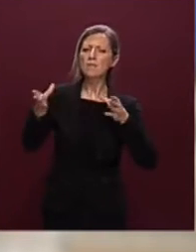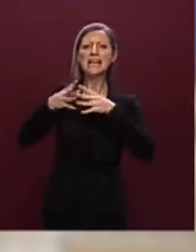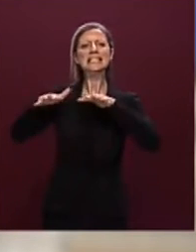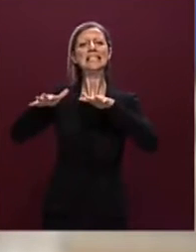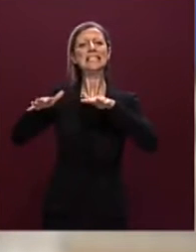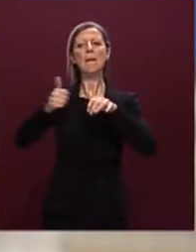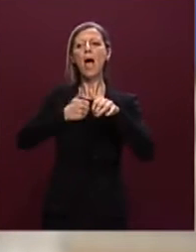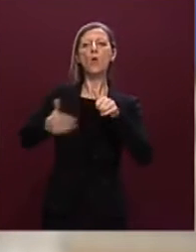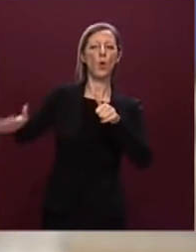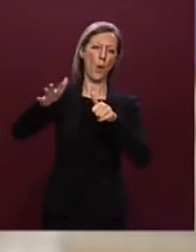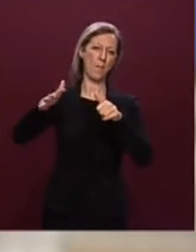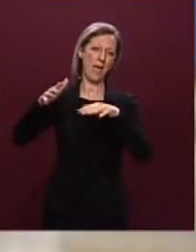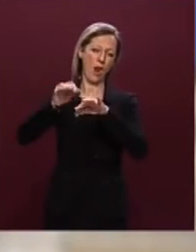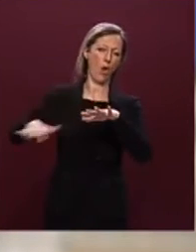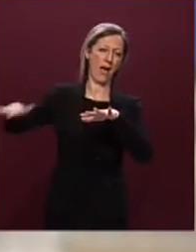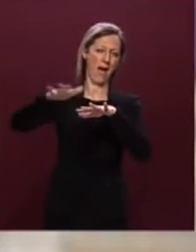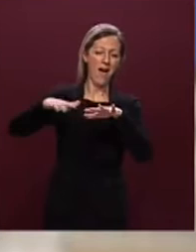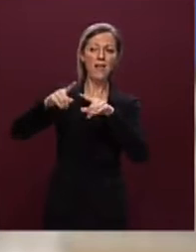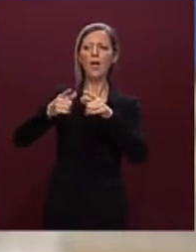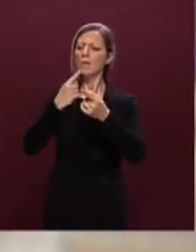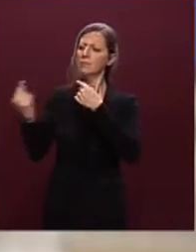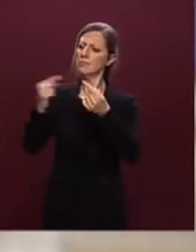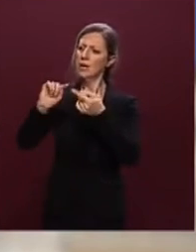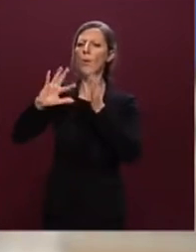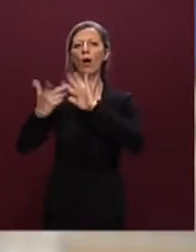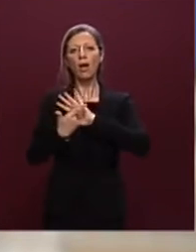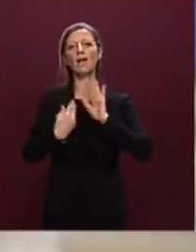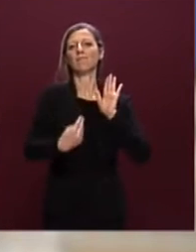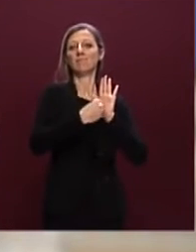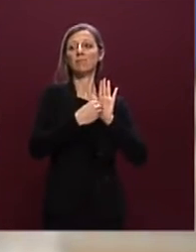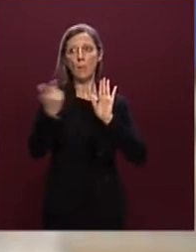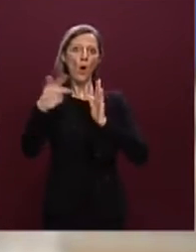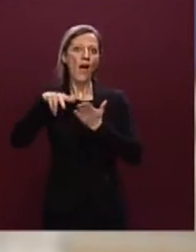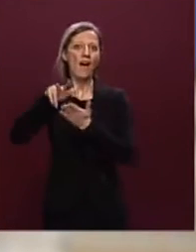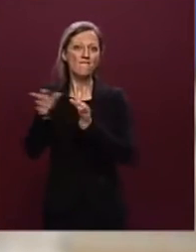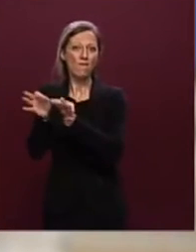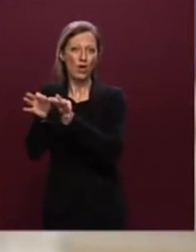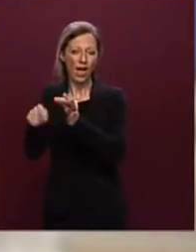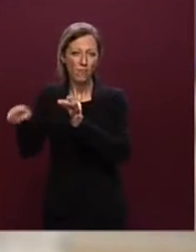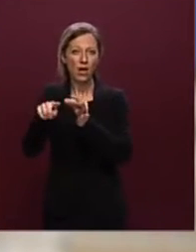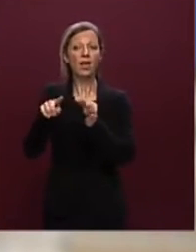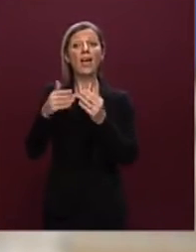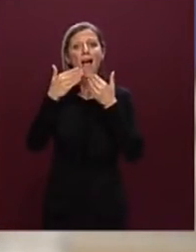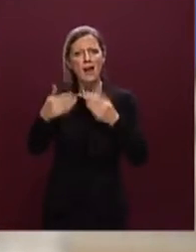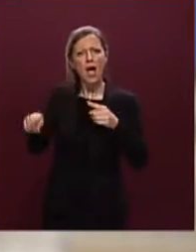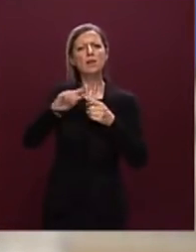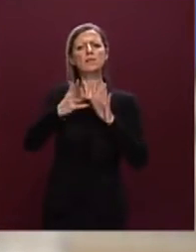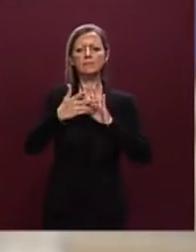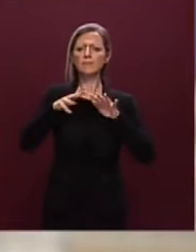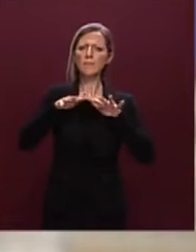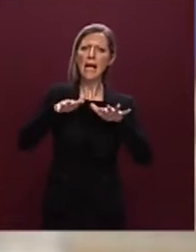sistema delle autonomie locali e quindi che poi ha generato appunto il parere favorevole che ha messo in campo un meccanismo teso a